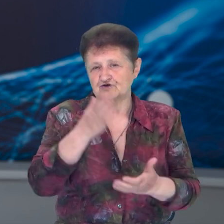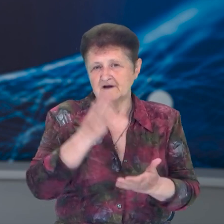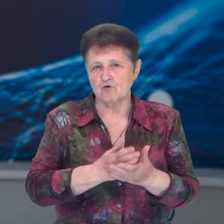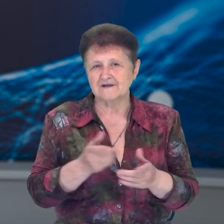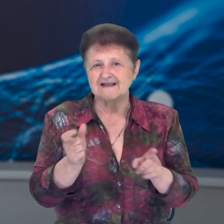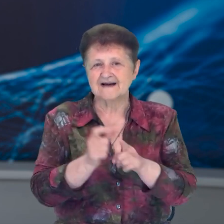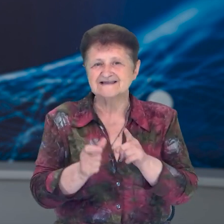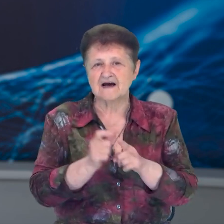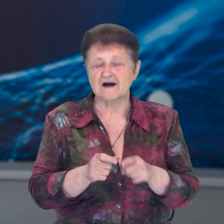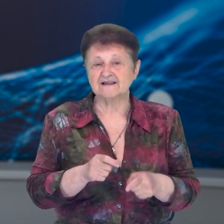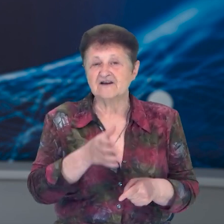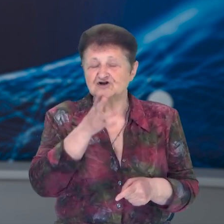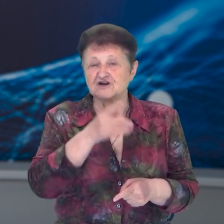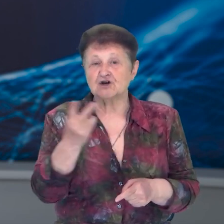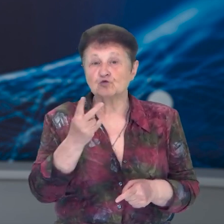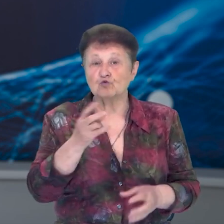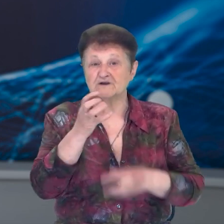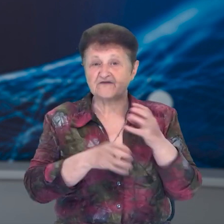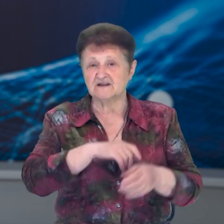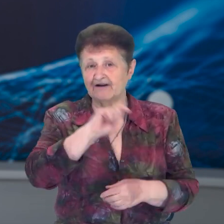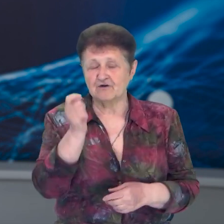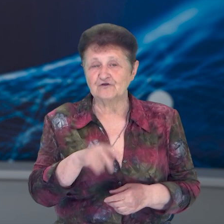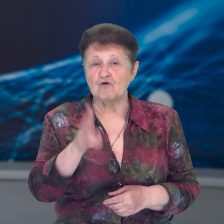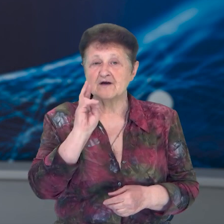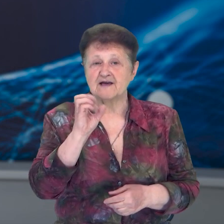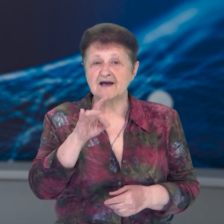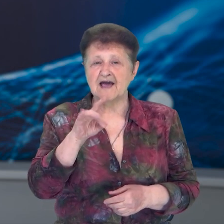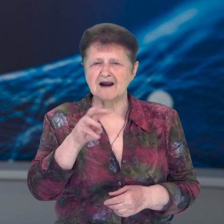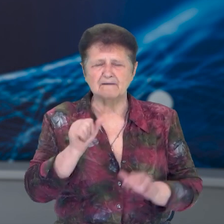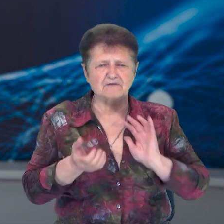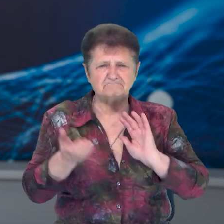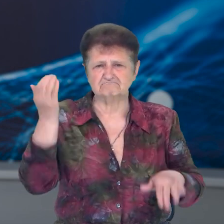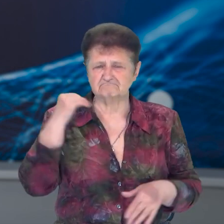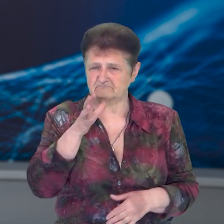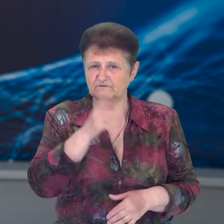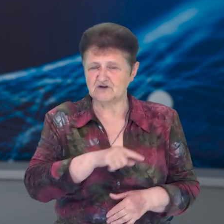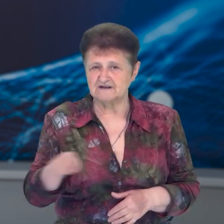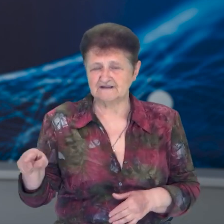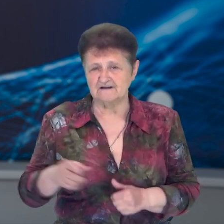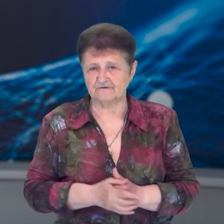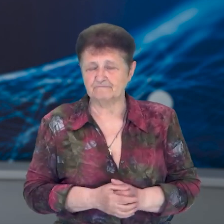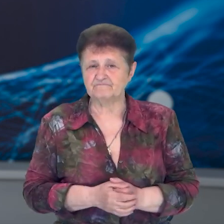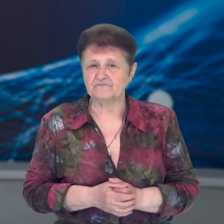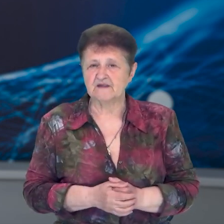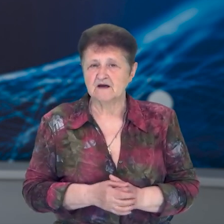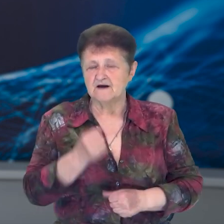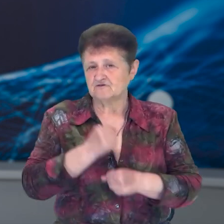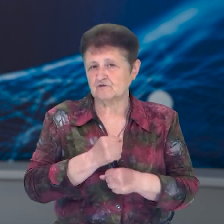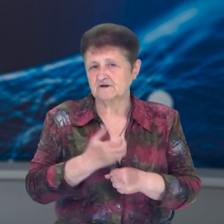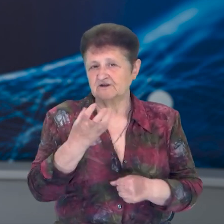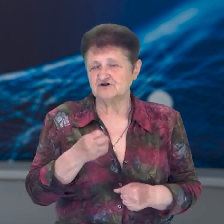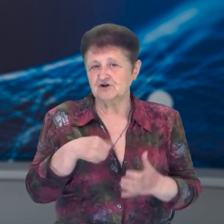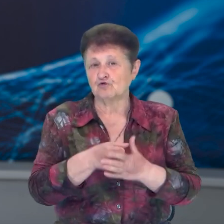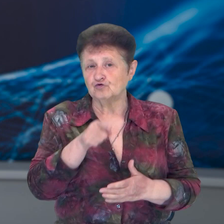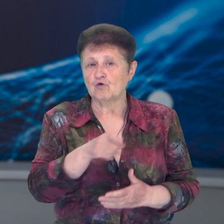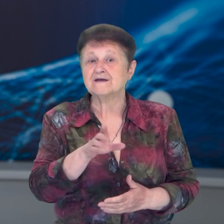снаряди часів Другої світової та кераміку до християнських часів. Вирив печеру В'ячеслав Павленко. Зробив це ще до